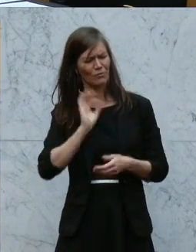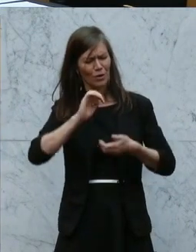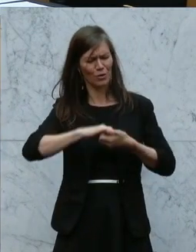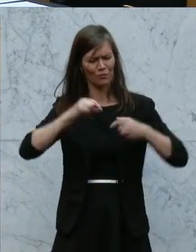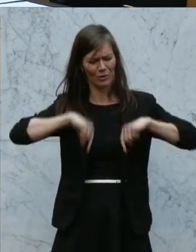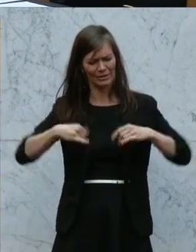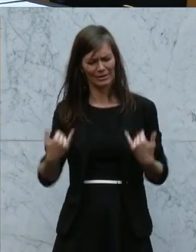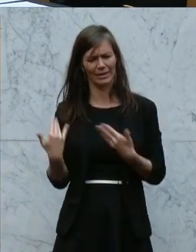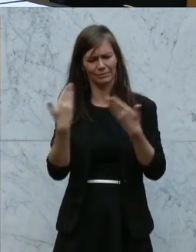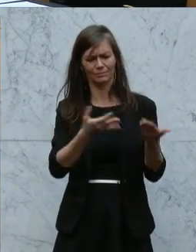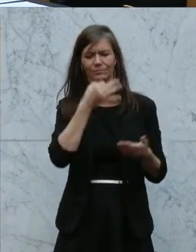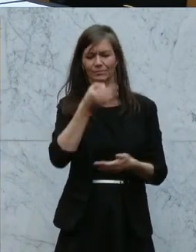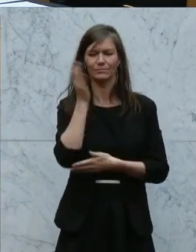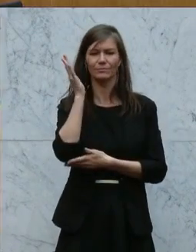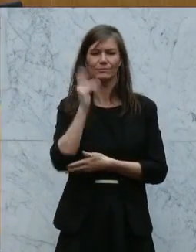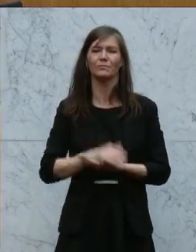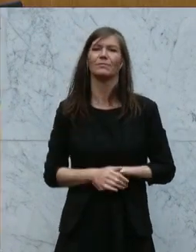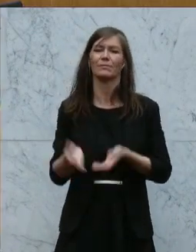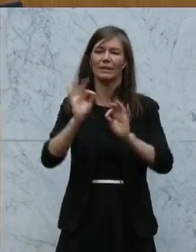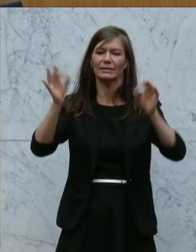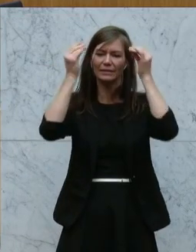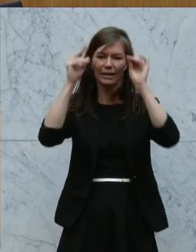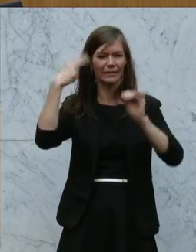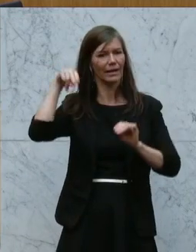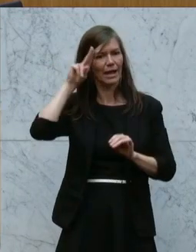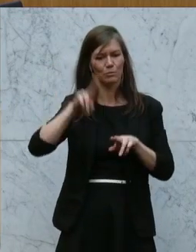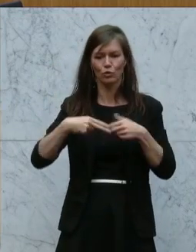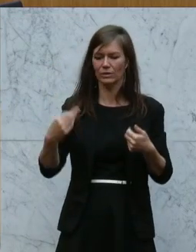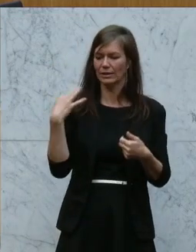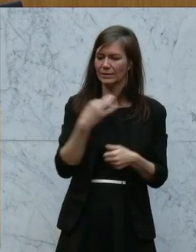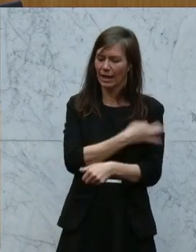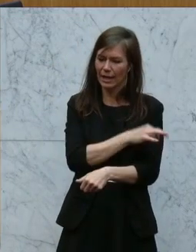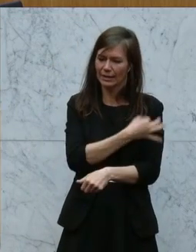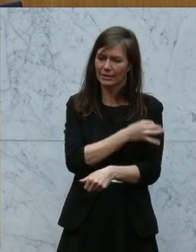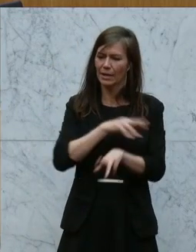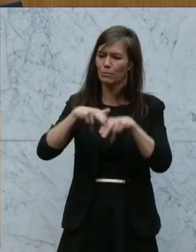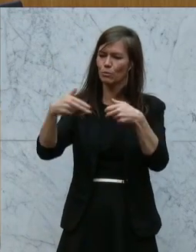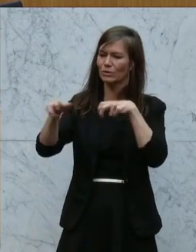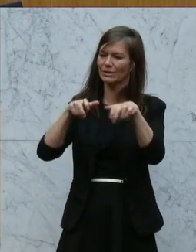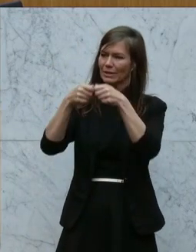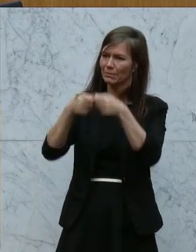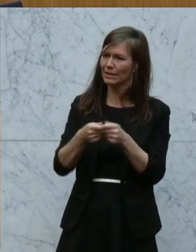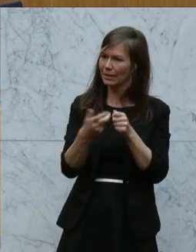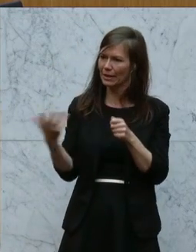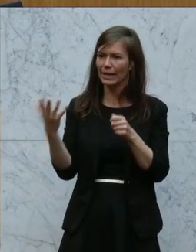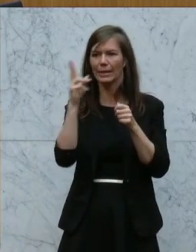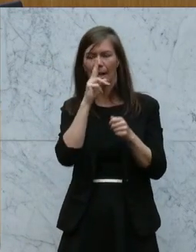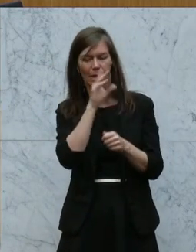Sagt der dritte Nationalratspräsident Norbert Hofer. Und am Wort ist jetzt Berthe Meindl-Reisinger von den NEOS.